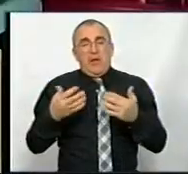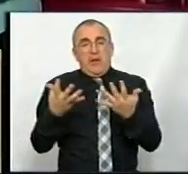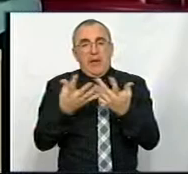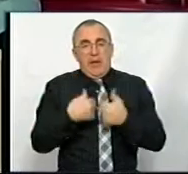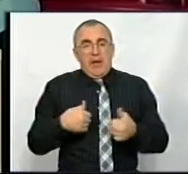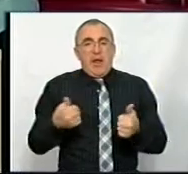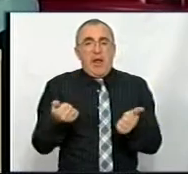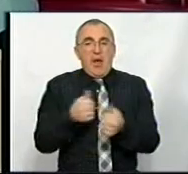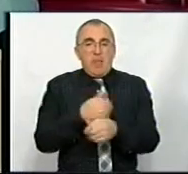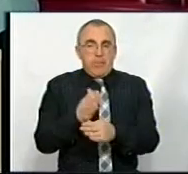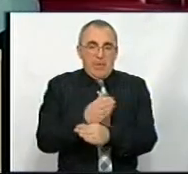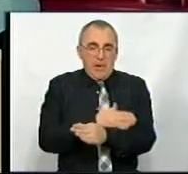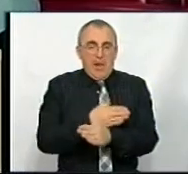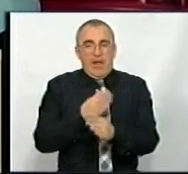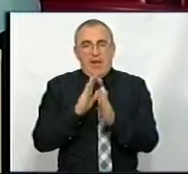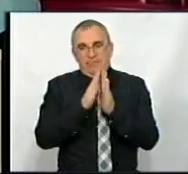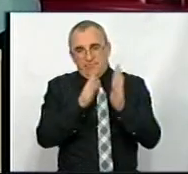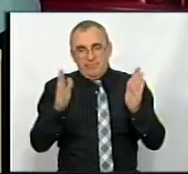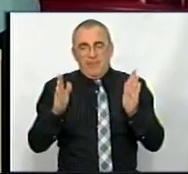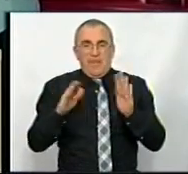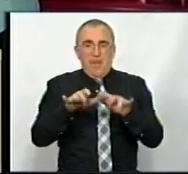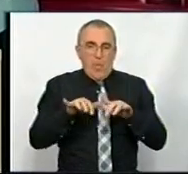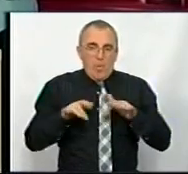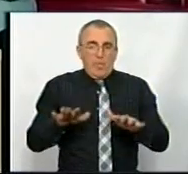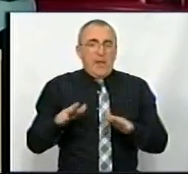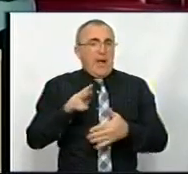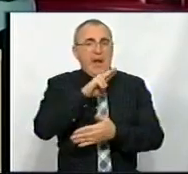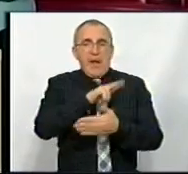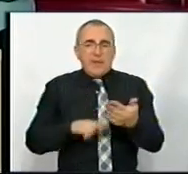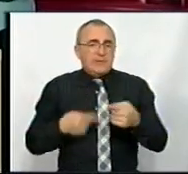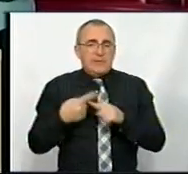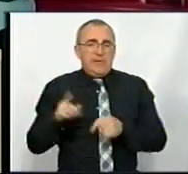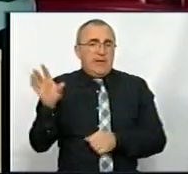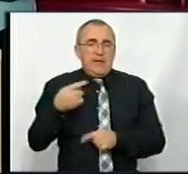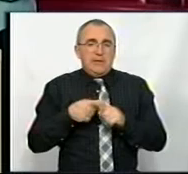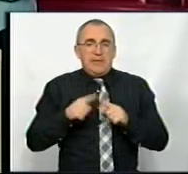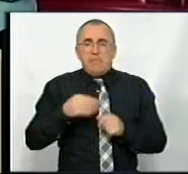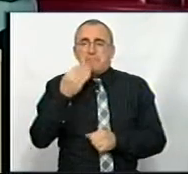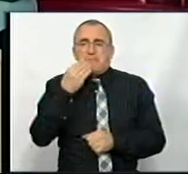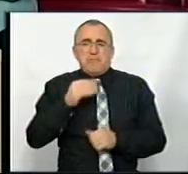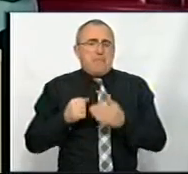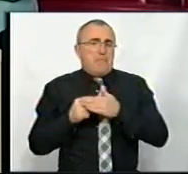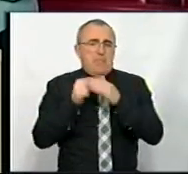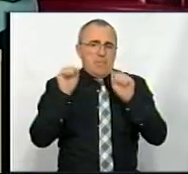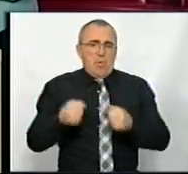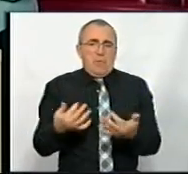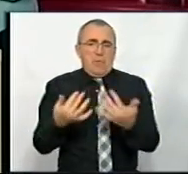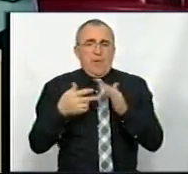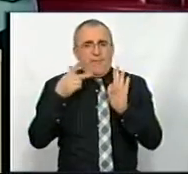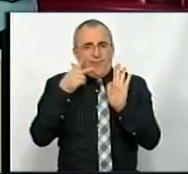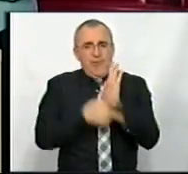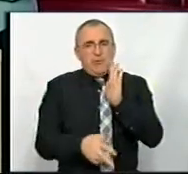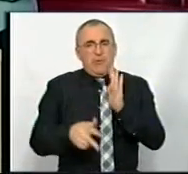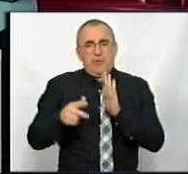комп'ютерних та інших місць. Тобто, ліцензований обсяг – це не завжди те, що ми… Ну, це в ідеалі, да, максимально ми могли б набрати 8 тисяч